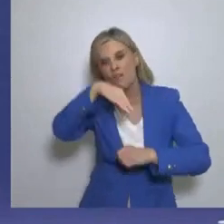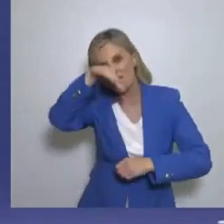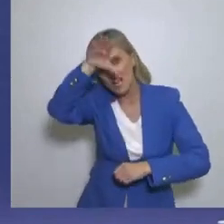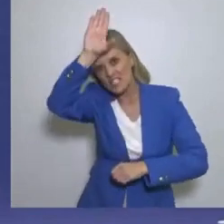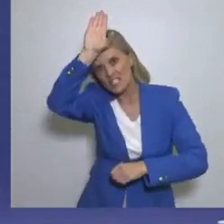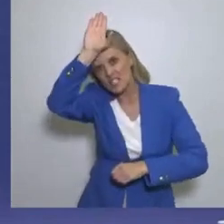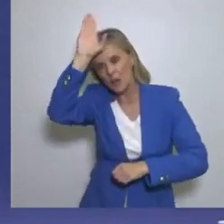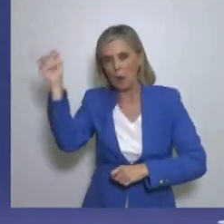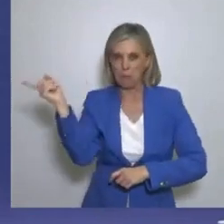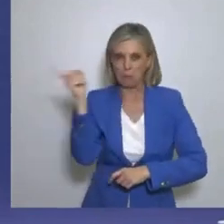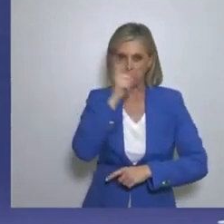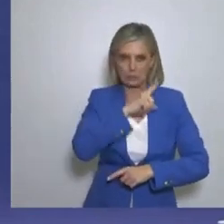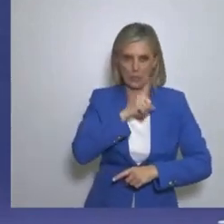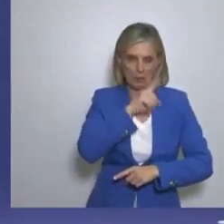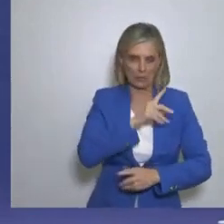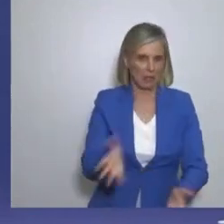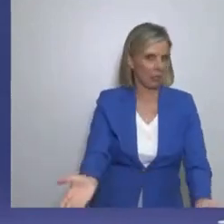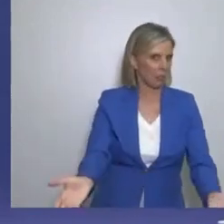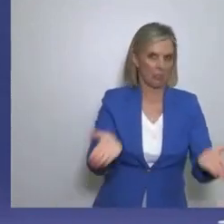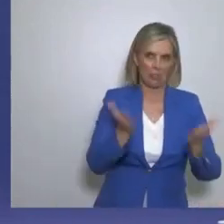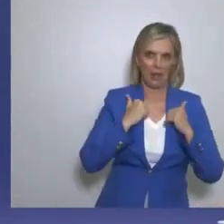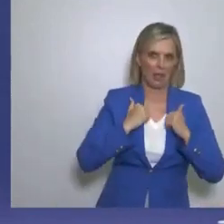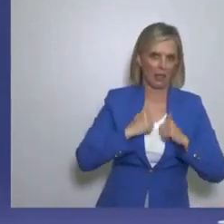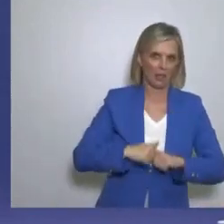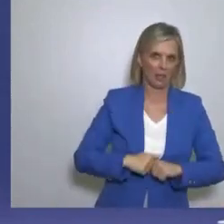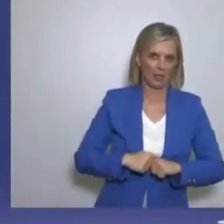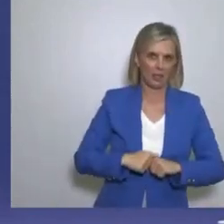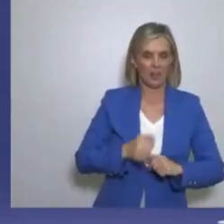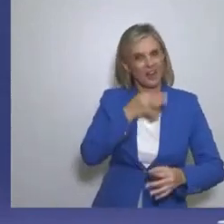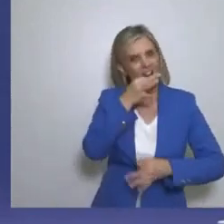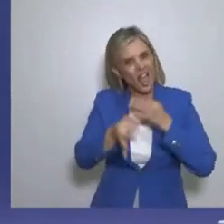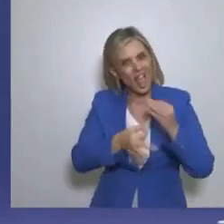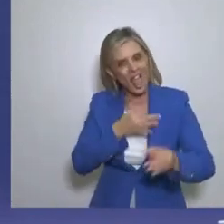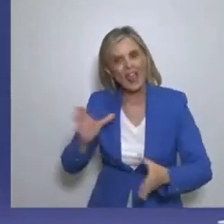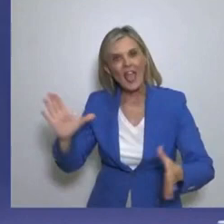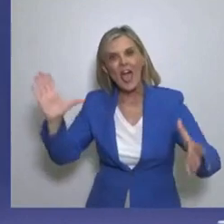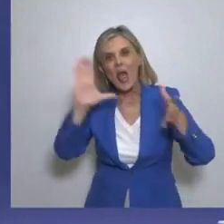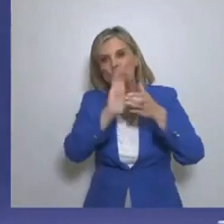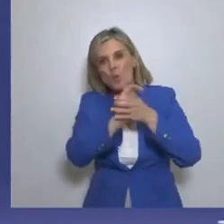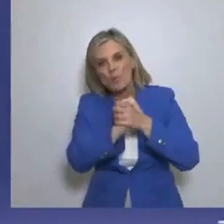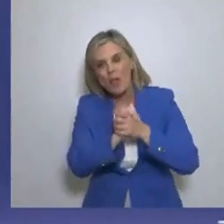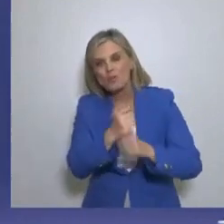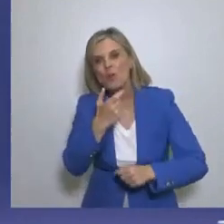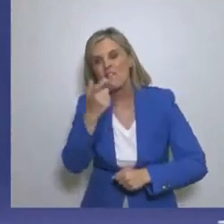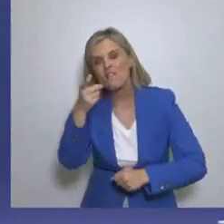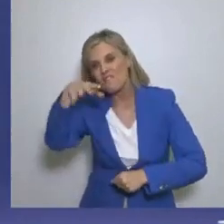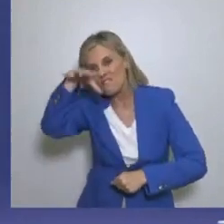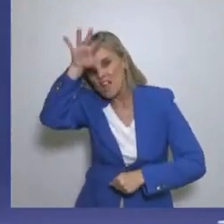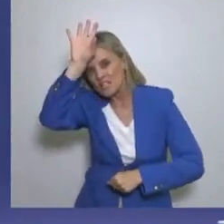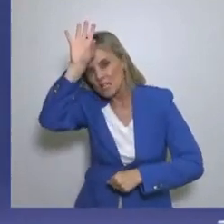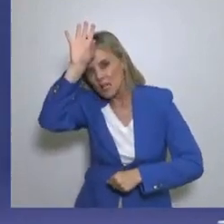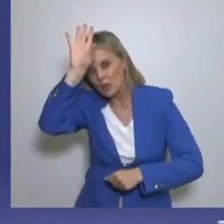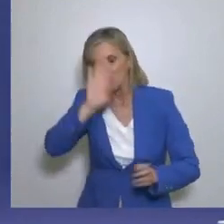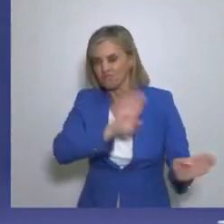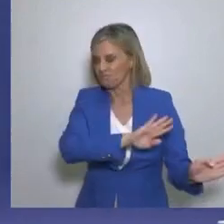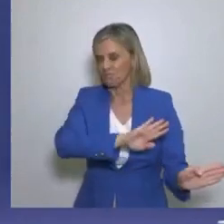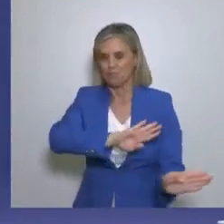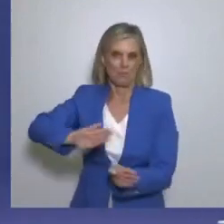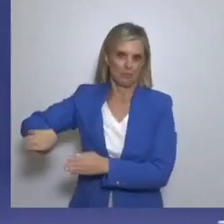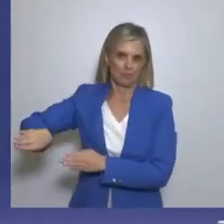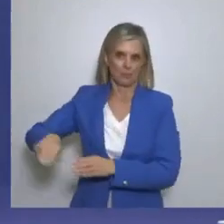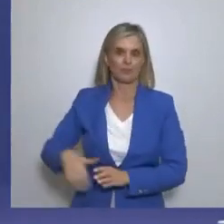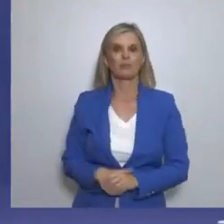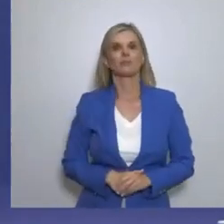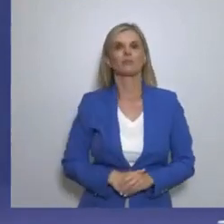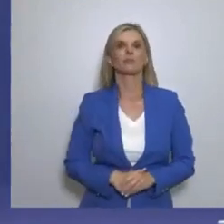Ολυμπός και δεν μπορεί να το παρέχει η Αγγλία. Τουλάχιστον να λέγεται και Ηνωμένο Βασίλειο. Ωστόσο, το μεταναστευτικό είναι λιμένο ιδιαίτερα με